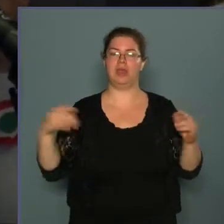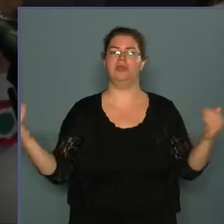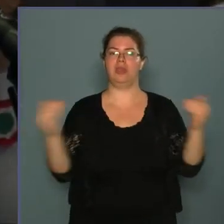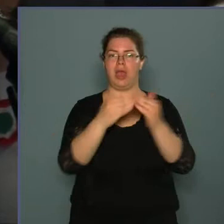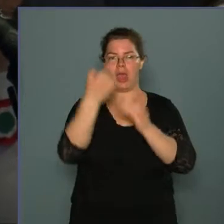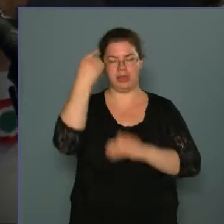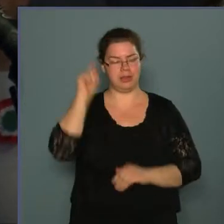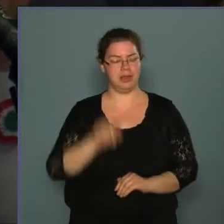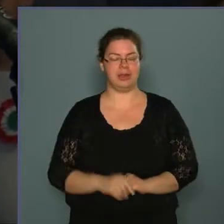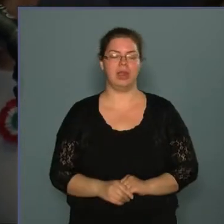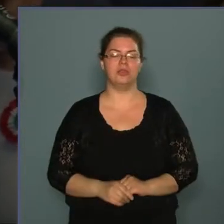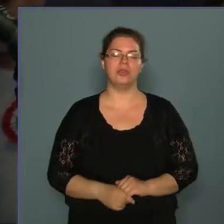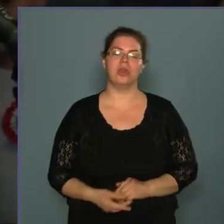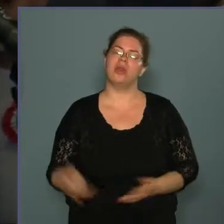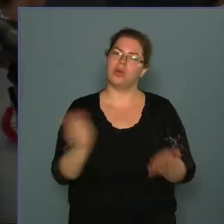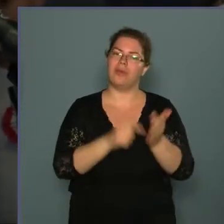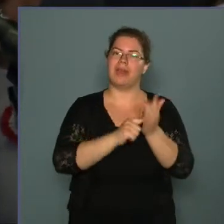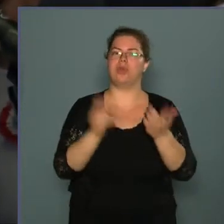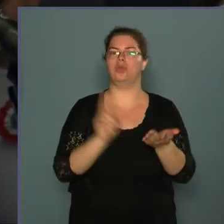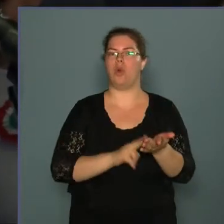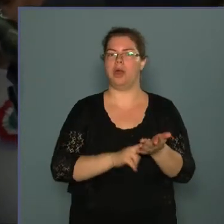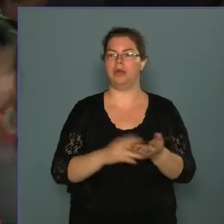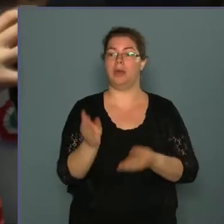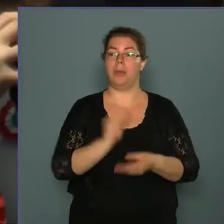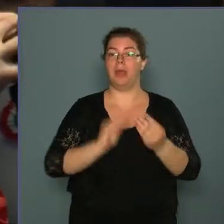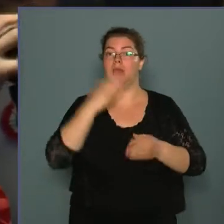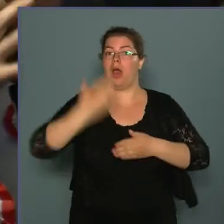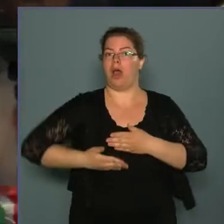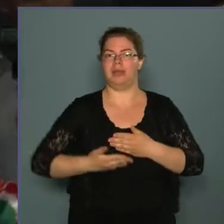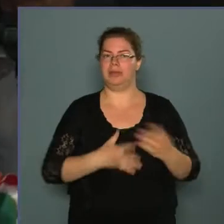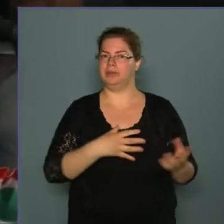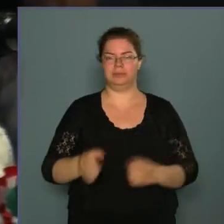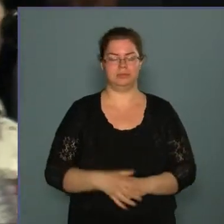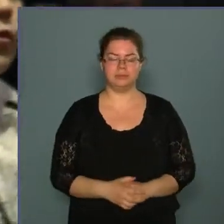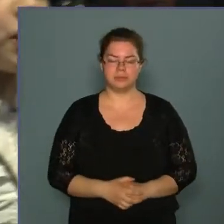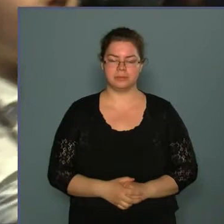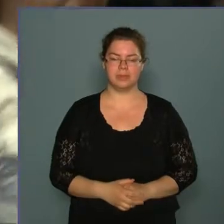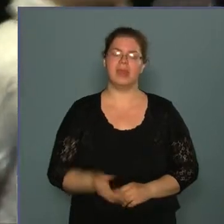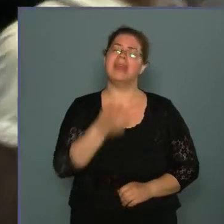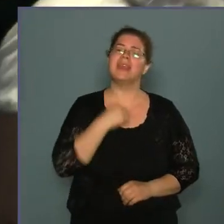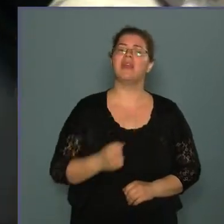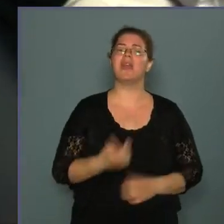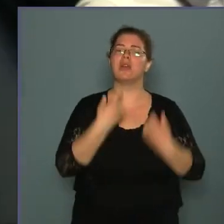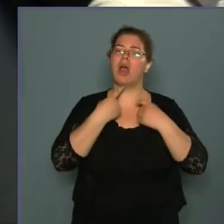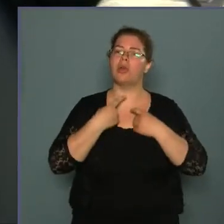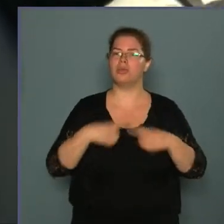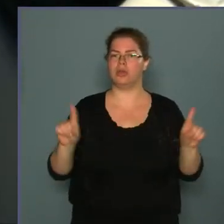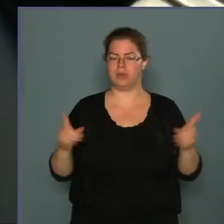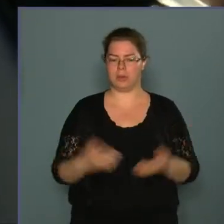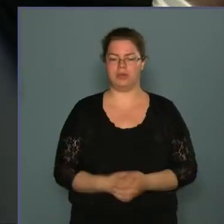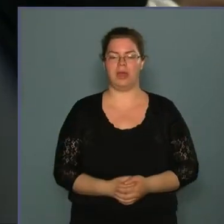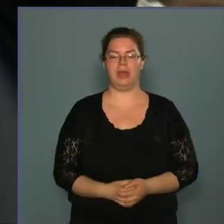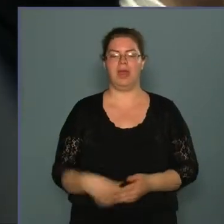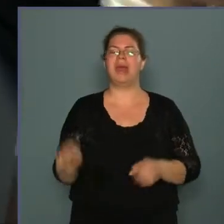egyetértés. Követeljük jogainkat, melyet eddig tőlünk elvontak. Kívánjuk a sajtó szabadságát, a